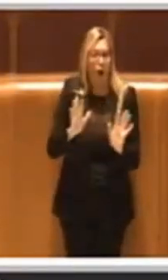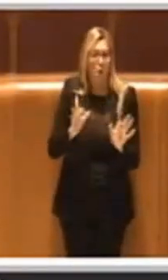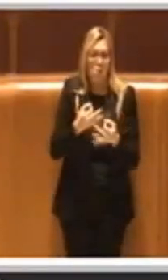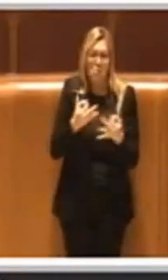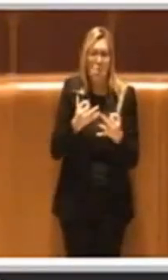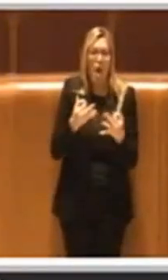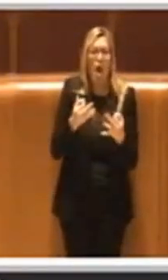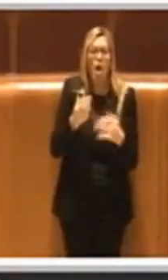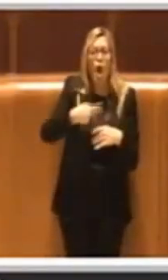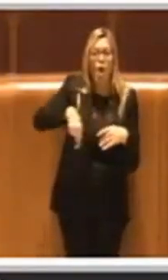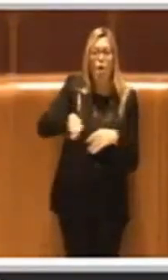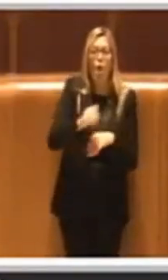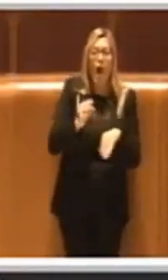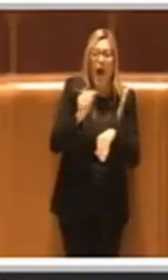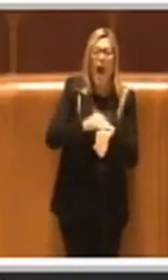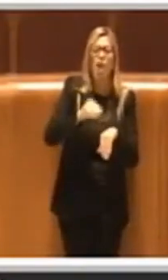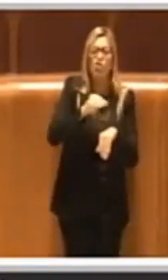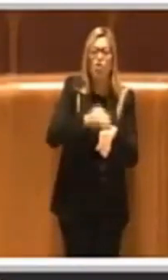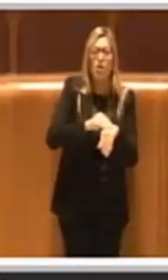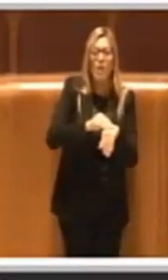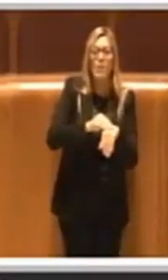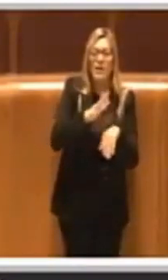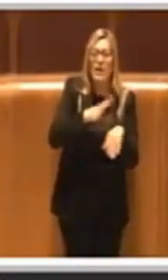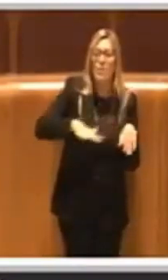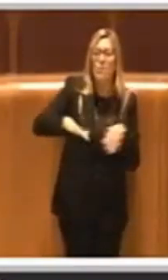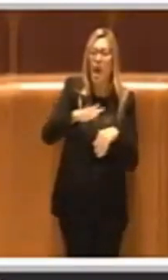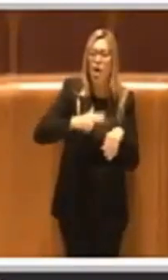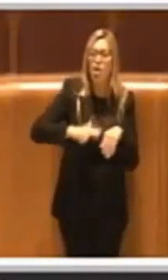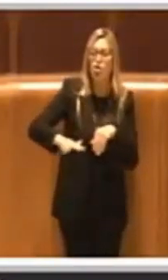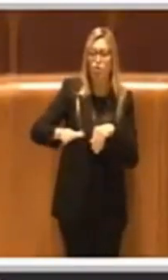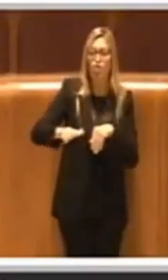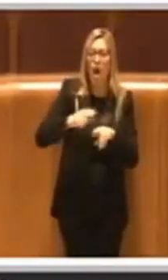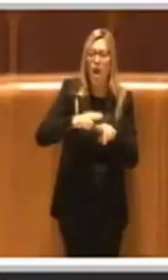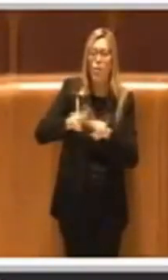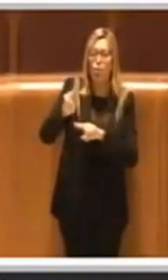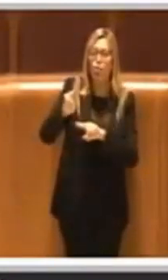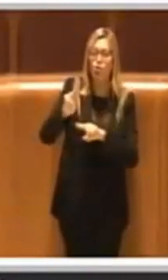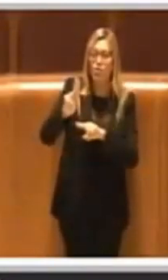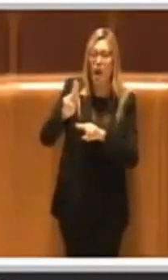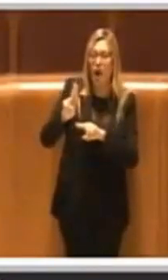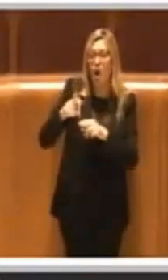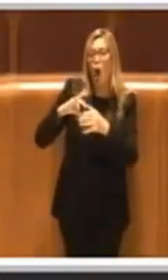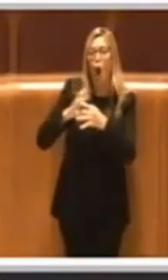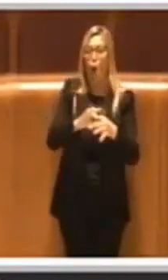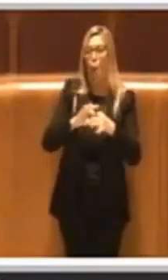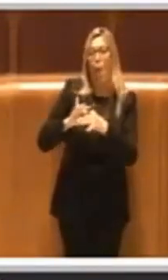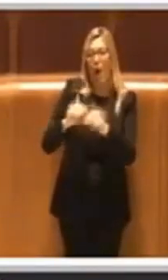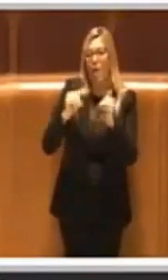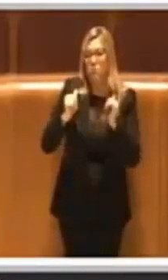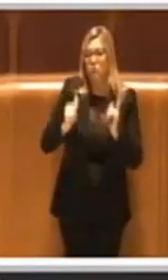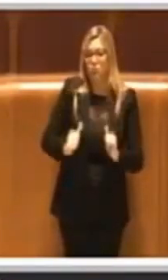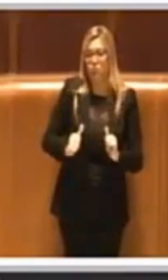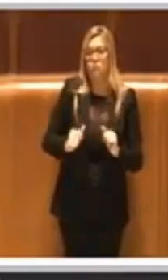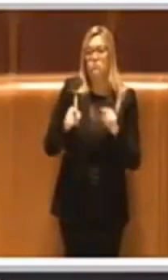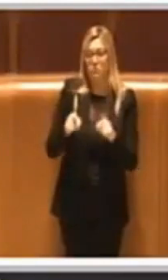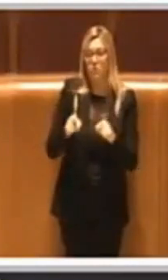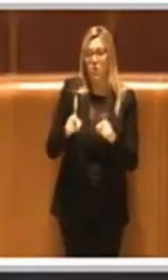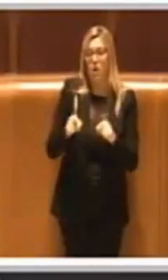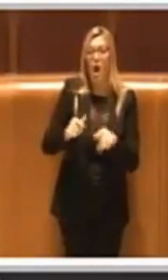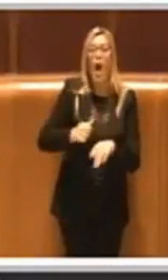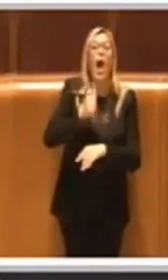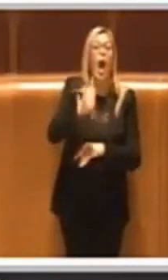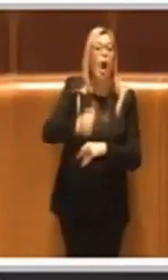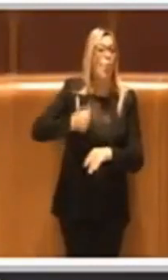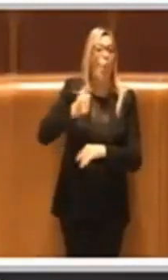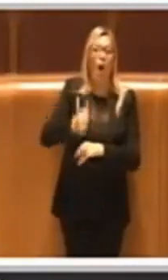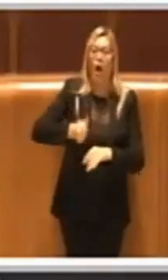del piani sociali municipali e neologuamente per quanto previsto per quello cittadino siano annuali